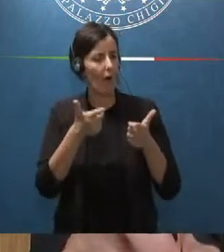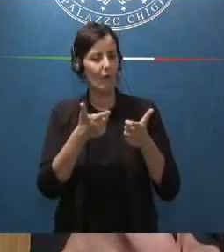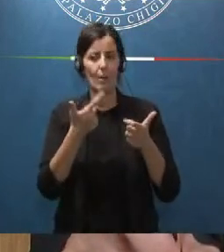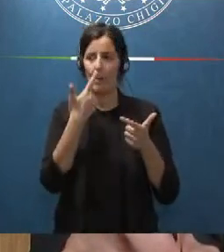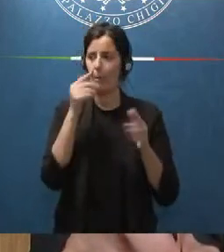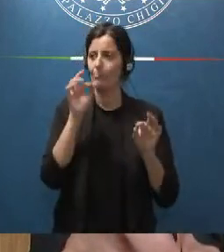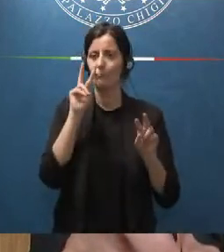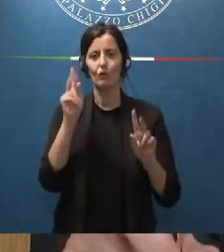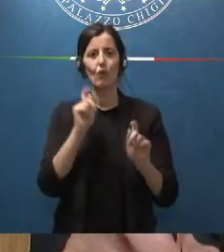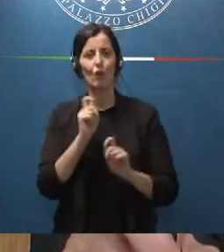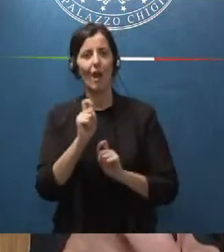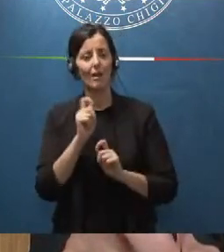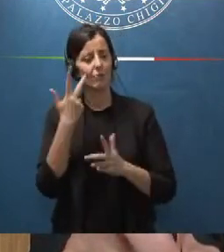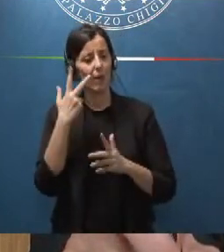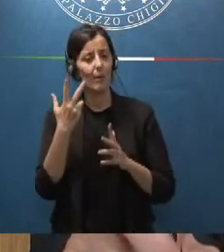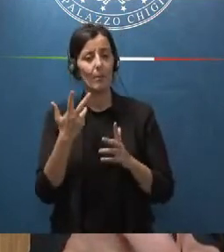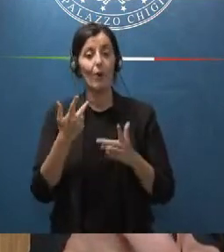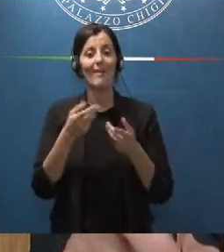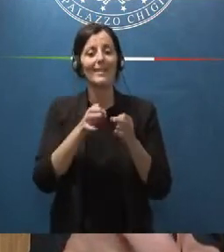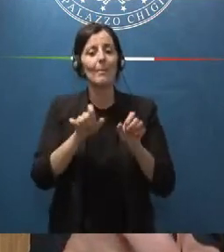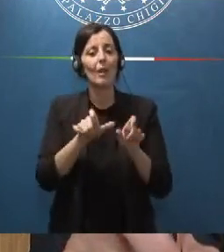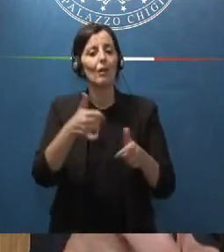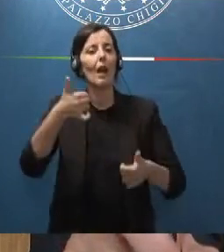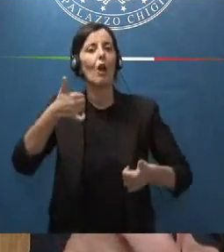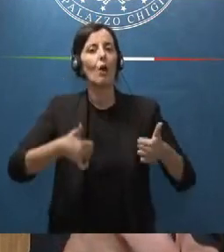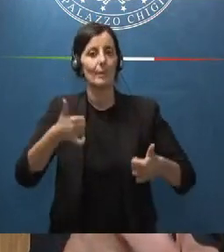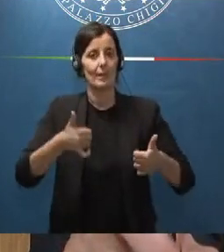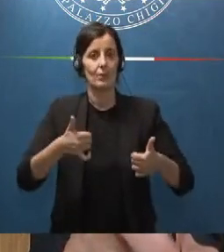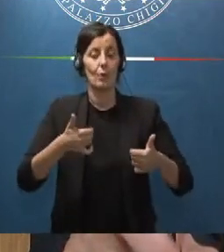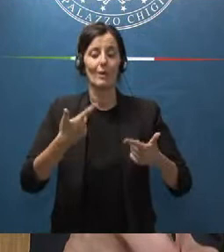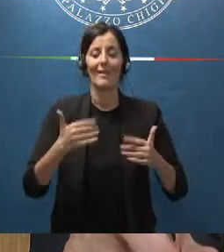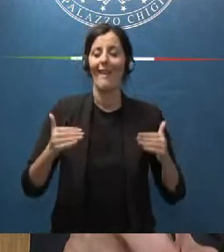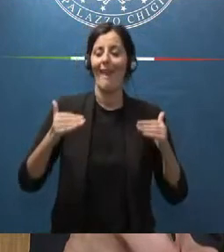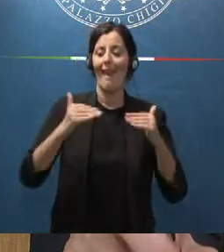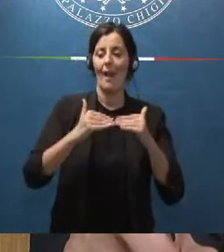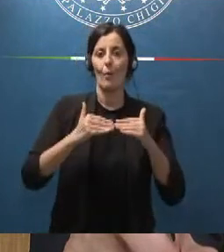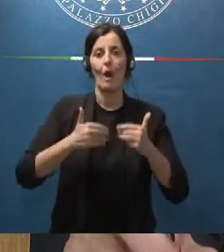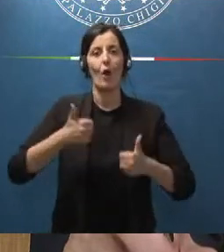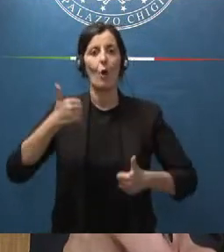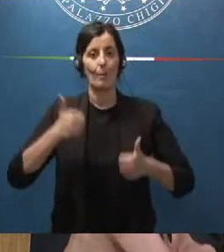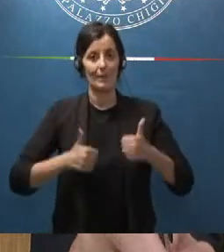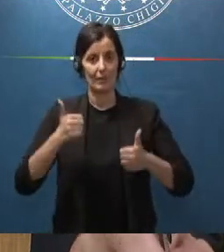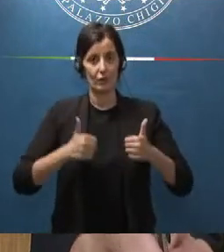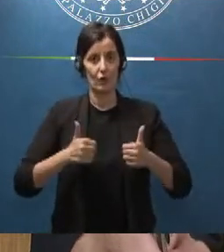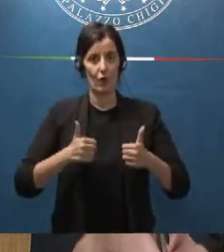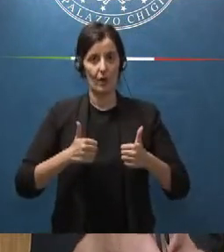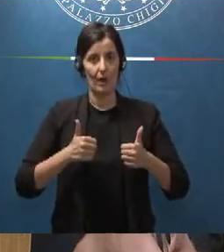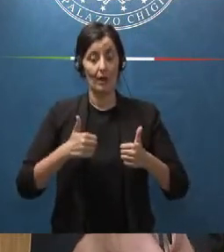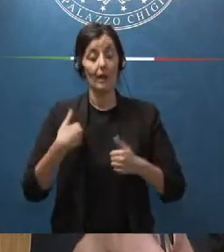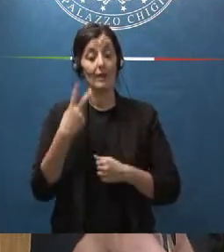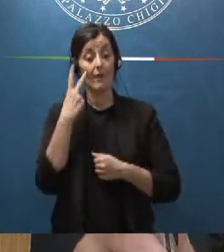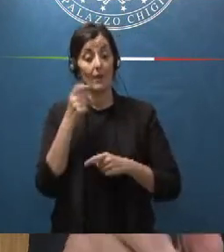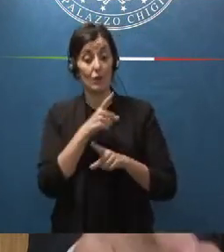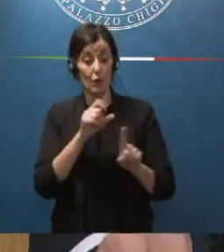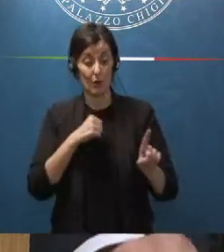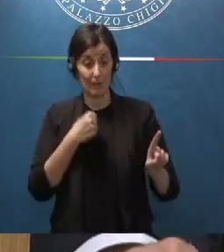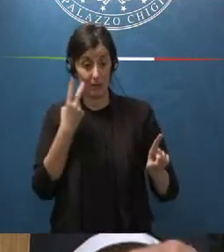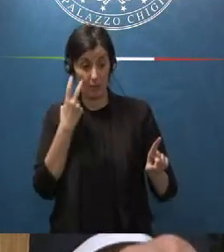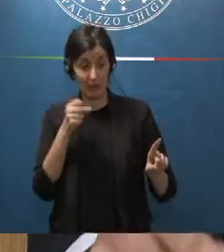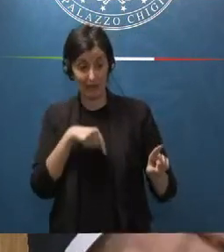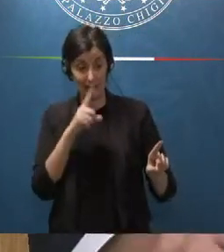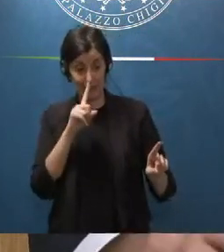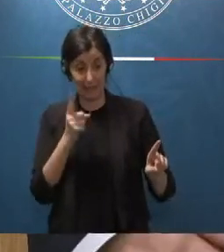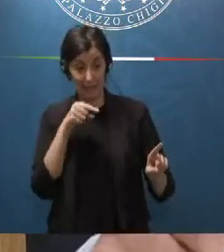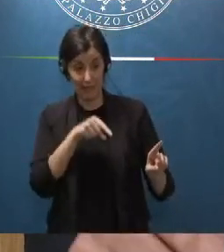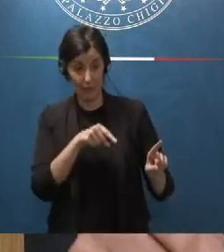giornalistico ovvero il rispetto della competizione e quindi l'equa competizione che tiene conto delle esigenze non soltanto di chi delinque nel senso